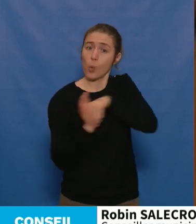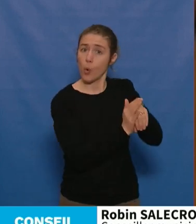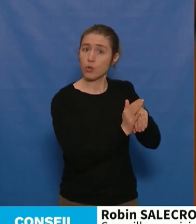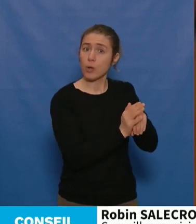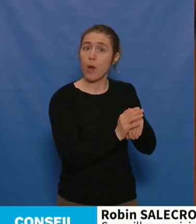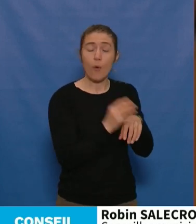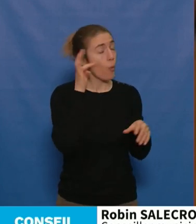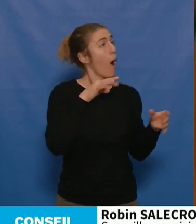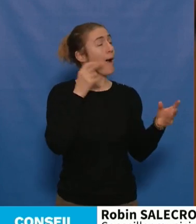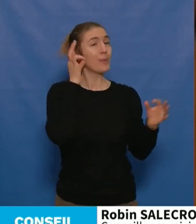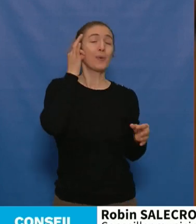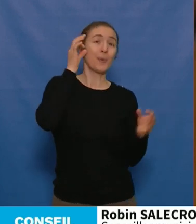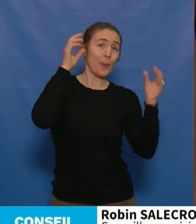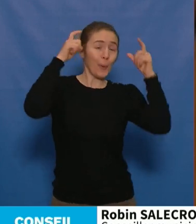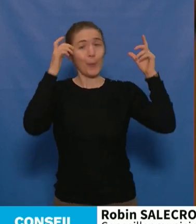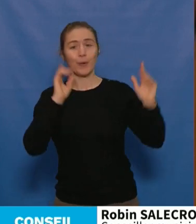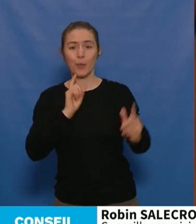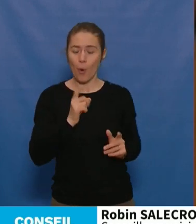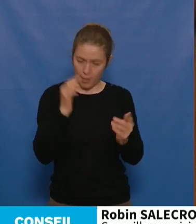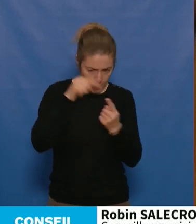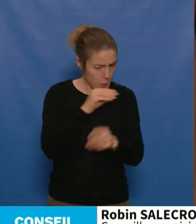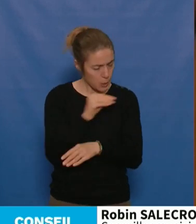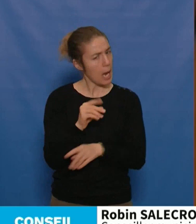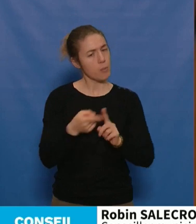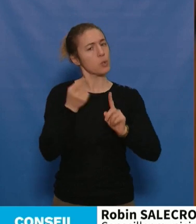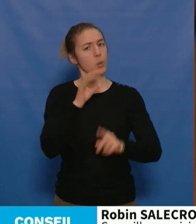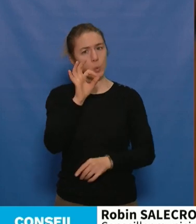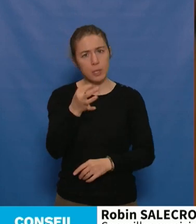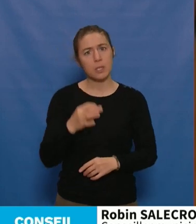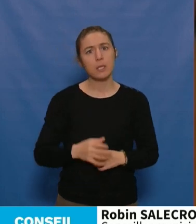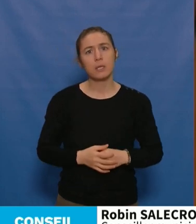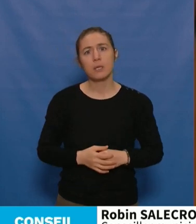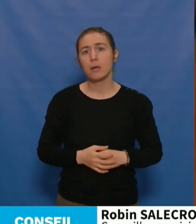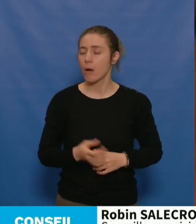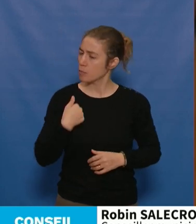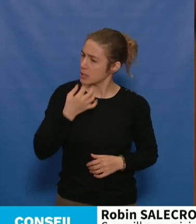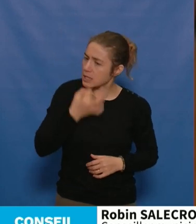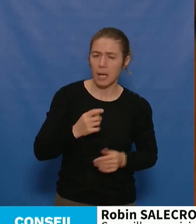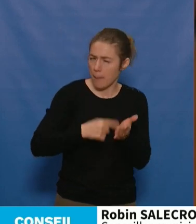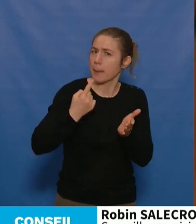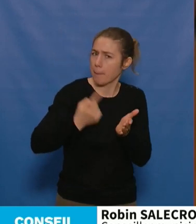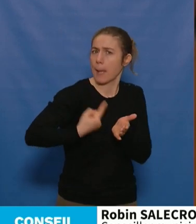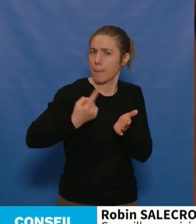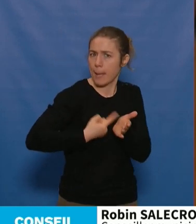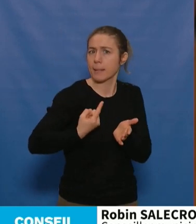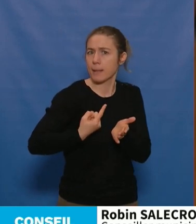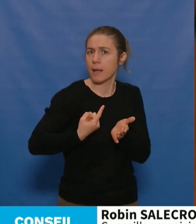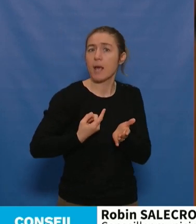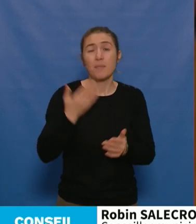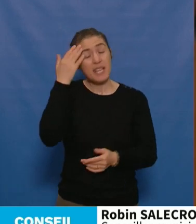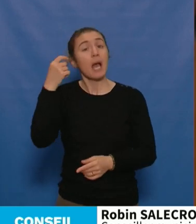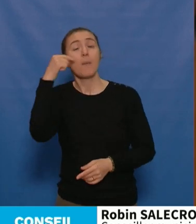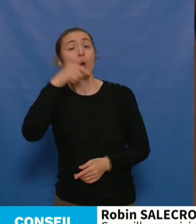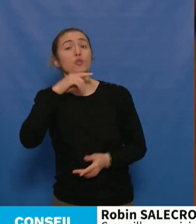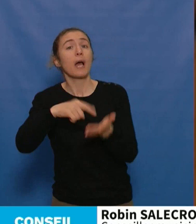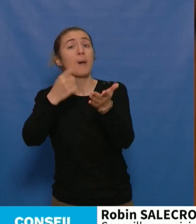aucun la question de l'insécurité. Nous avons eu l'occasion de le dire, nous aurons l'occasion de le redire. Et oui, effectivement, un mensonge répété mille